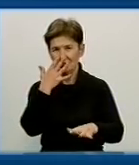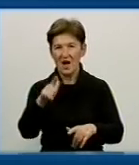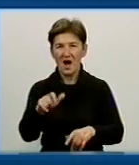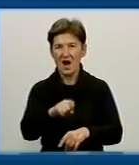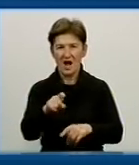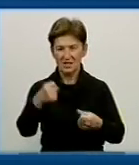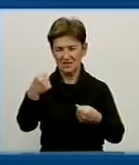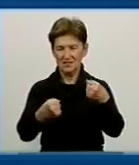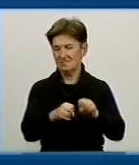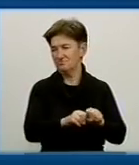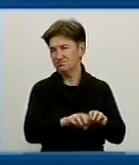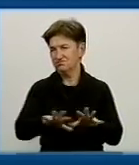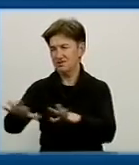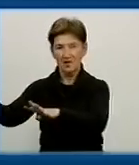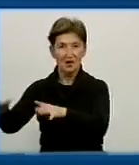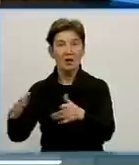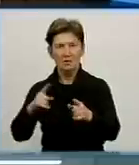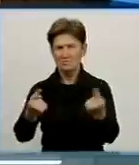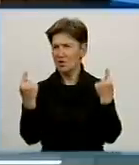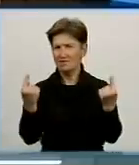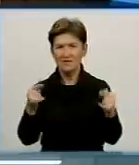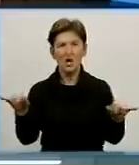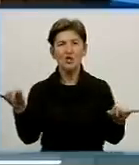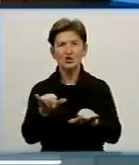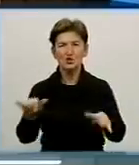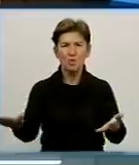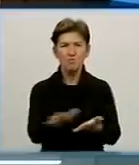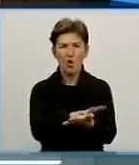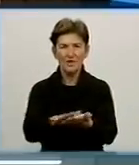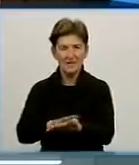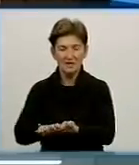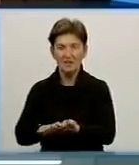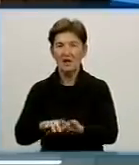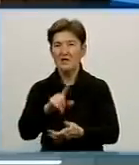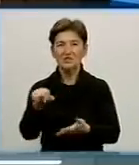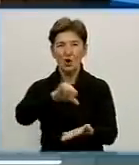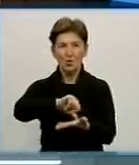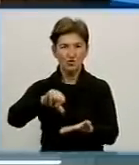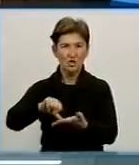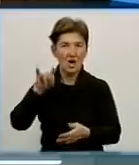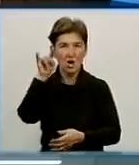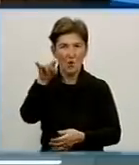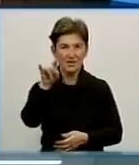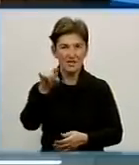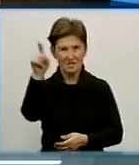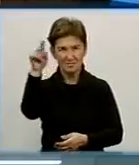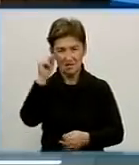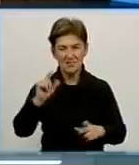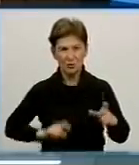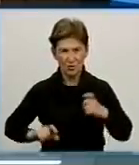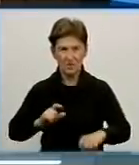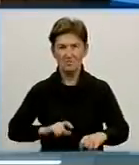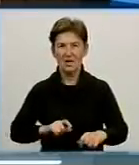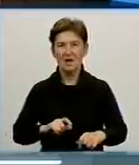з громадською організацією «Флори» дуже величезний суботник на лісопарковій зоні за участю студентів льотної академії, в тому числі волонтерів